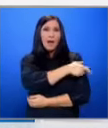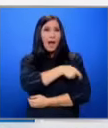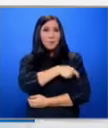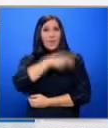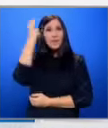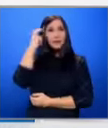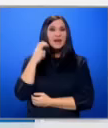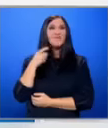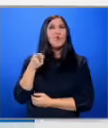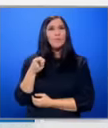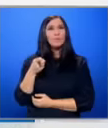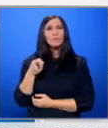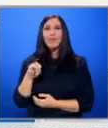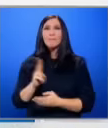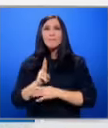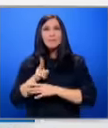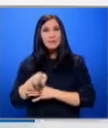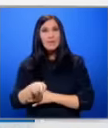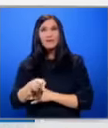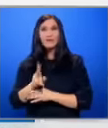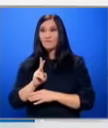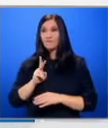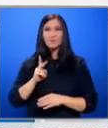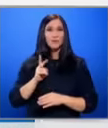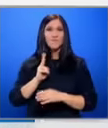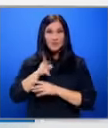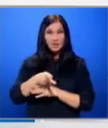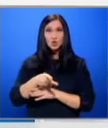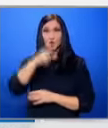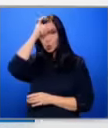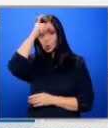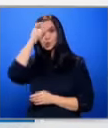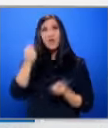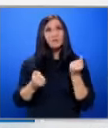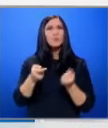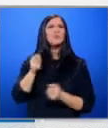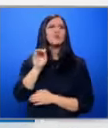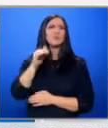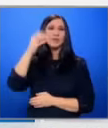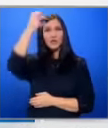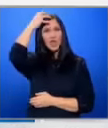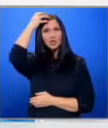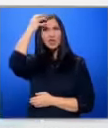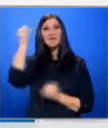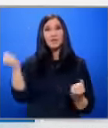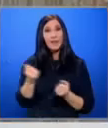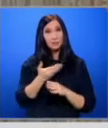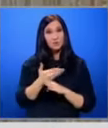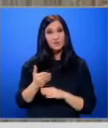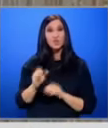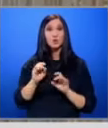който минават, знаете, влизащите от турци автомобили Вече ще е държавна дейност, това съобщи земеделския министр Явор Гечев